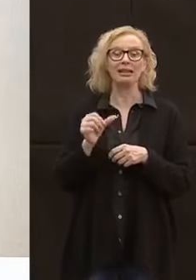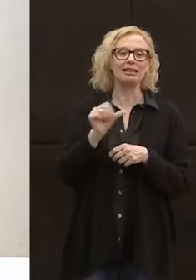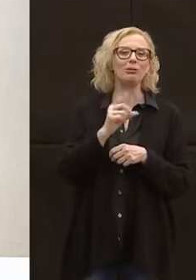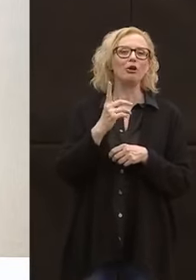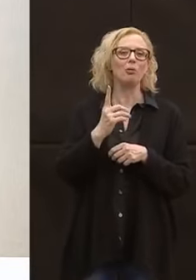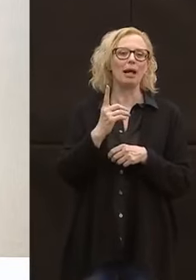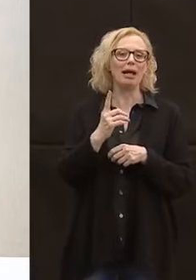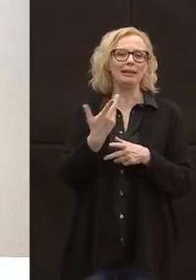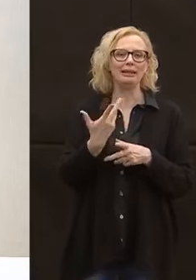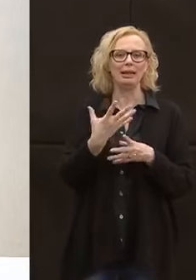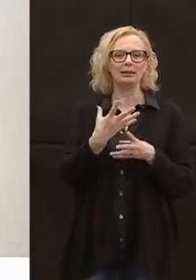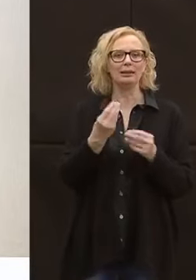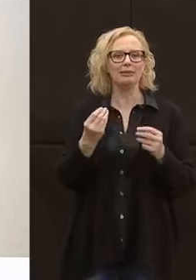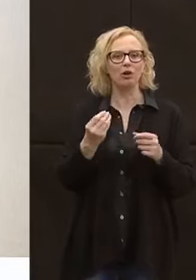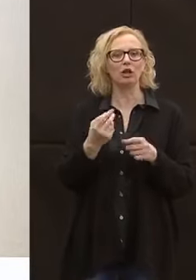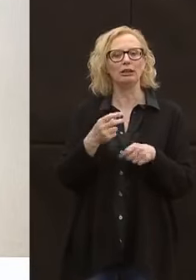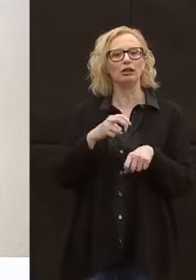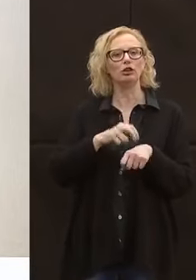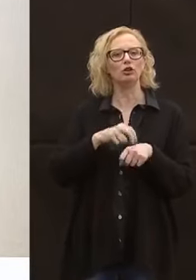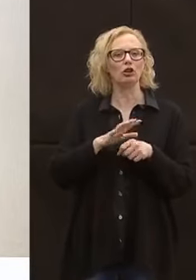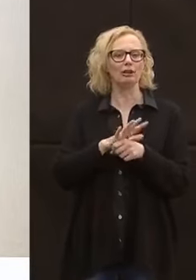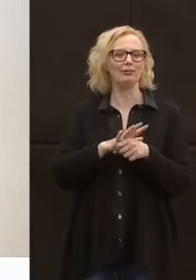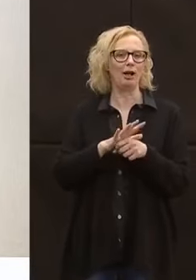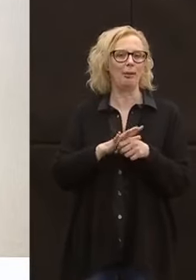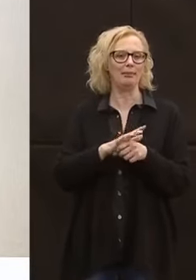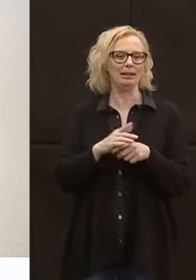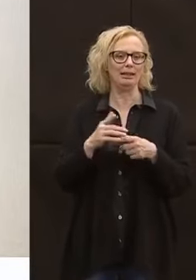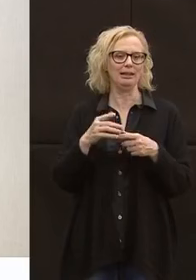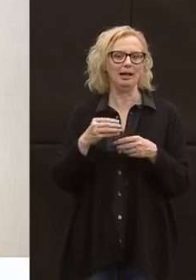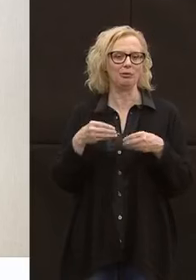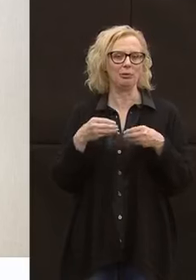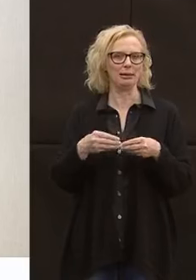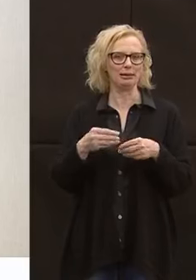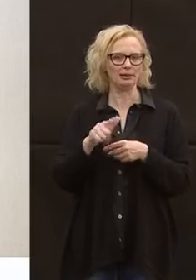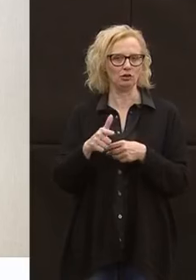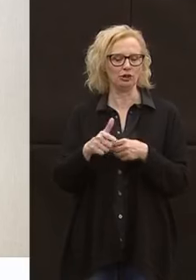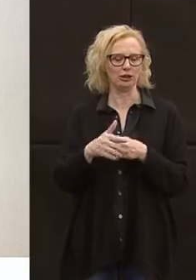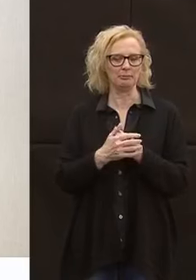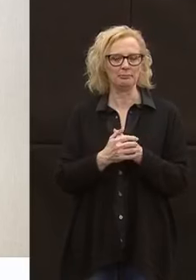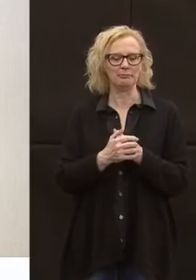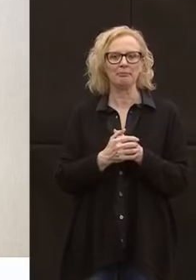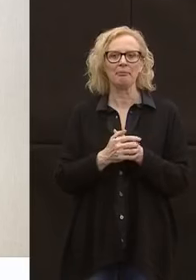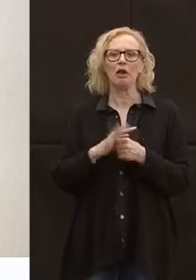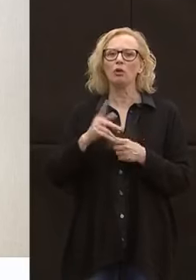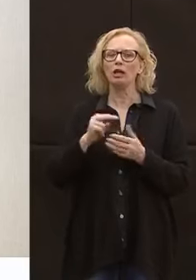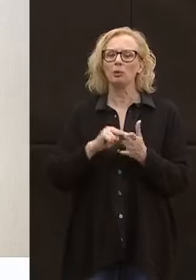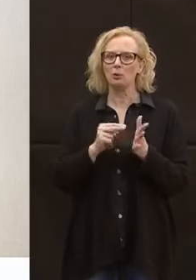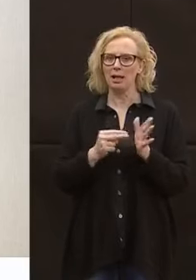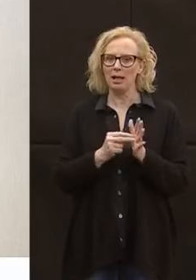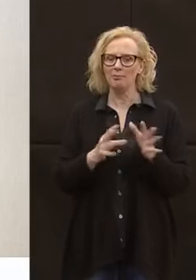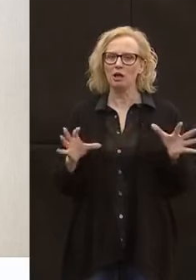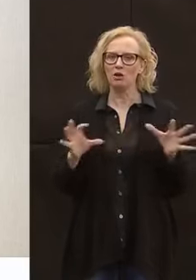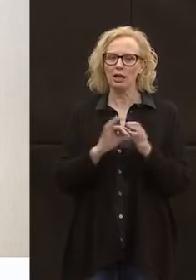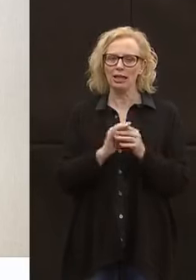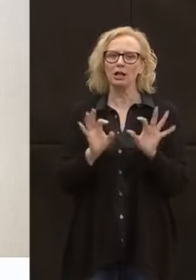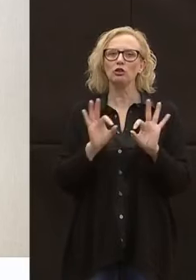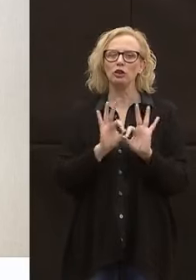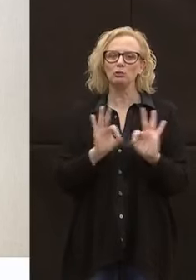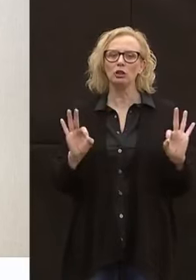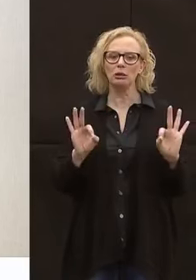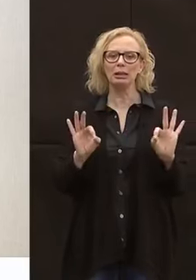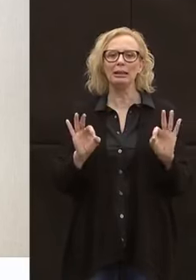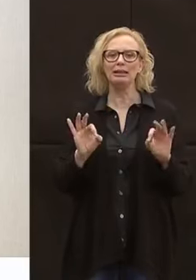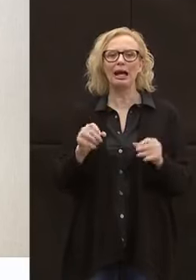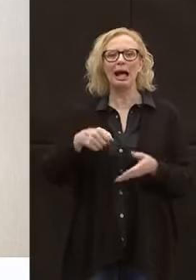alcune di queste figure non sono presenti sistematicamente. L'altro limite è la disponibilità di